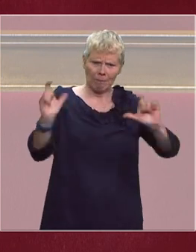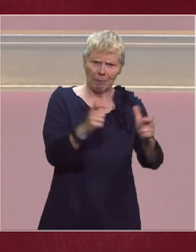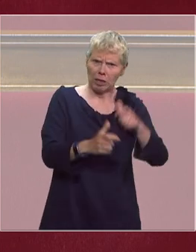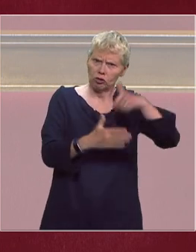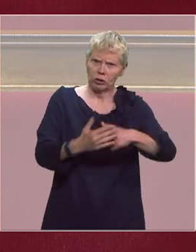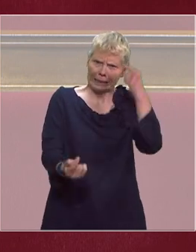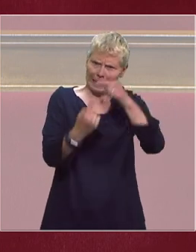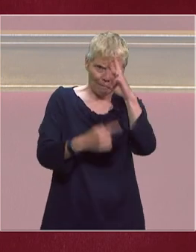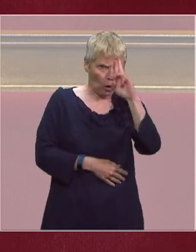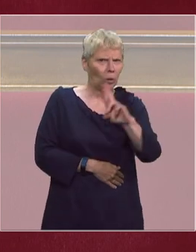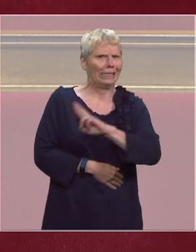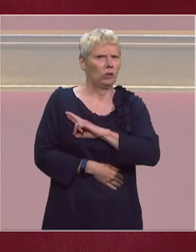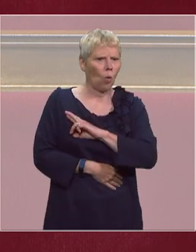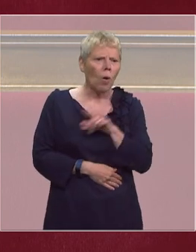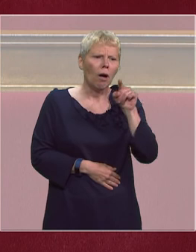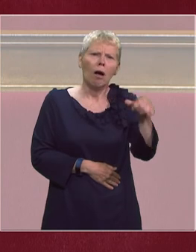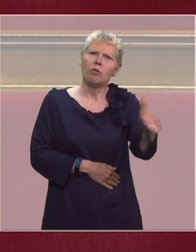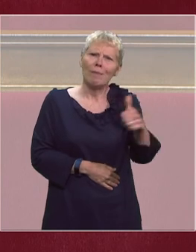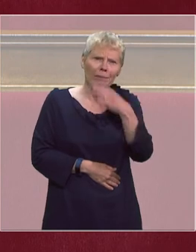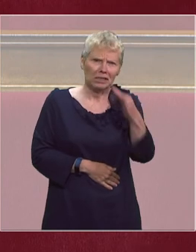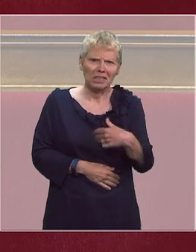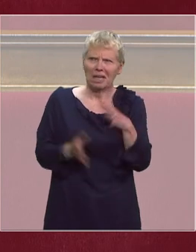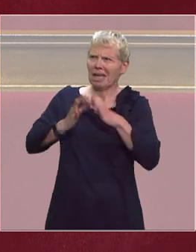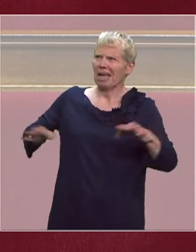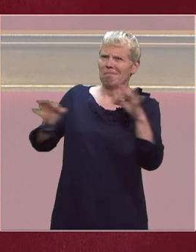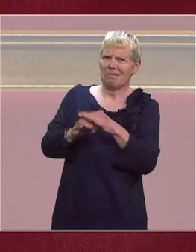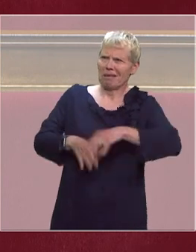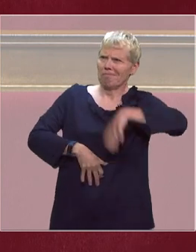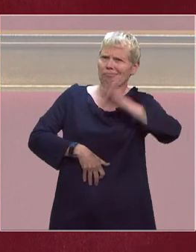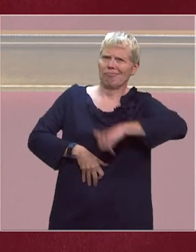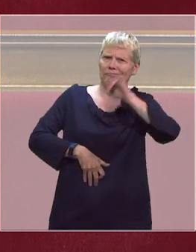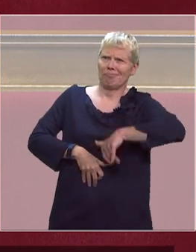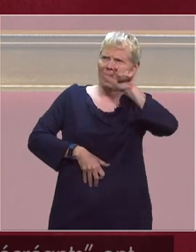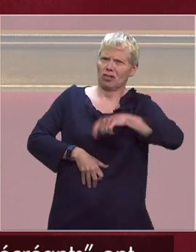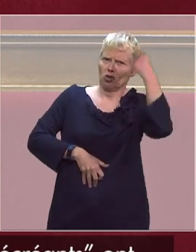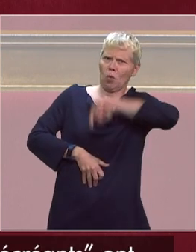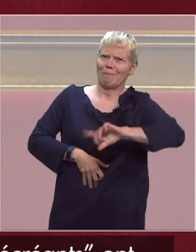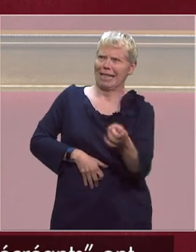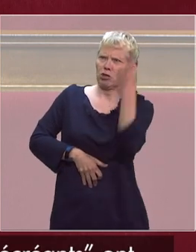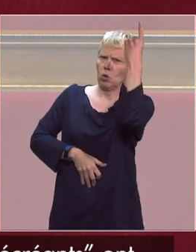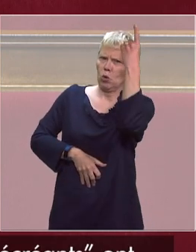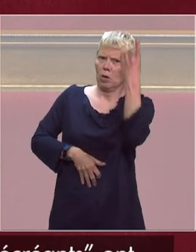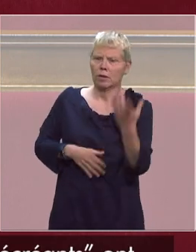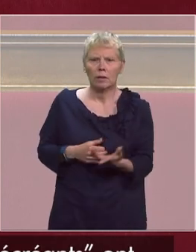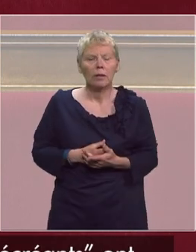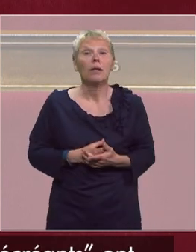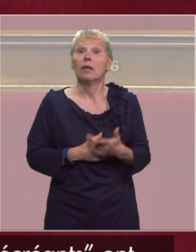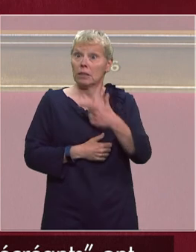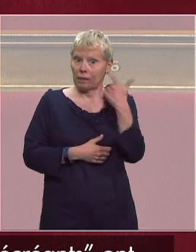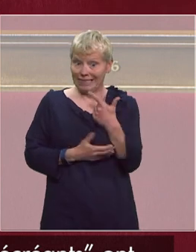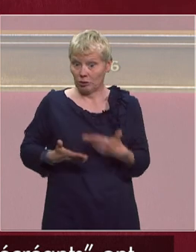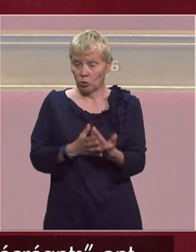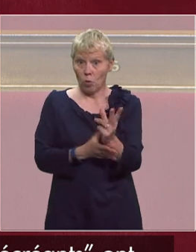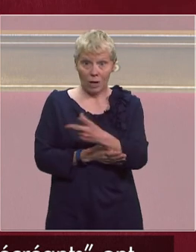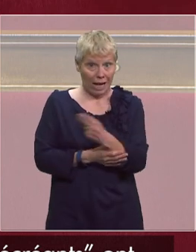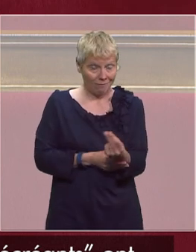retrouvés dans lesquels l'auteur se plaît notamment de vivre dans un pays de mécréants avec cet événement tragique ce sont à nouveau